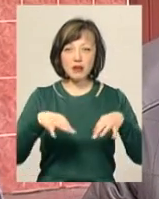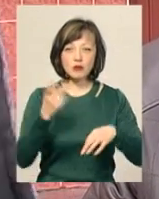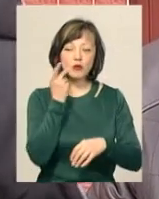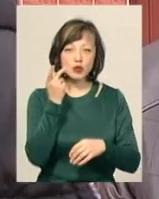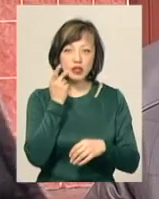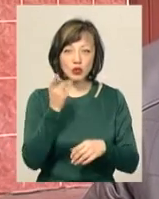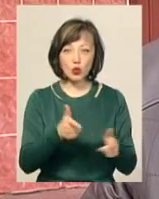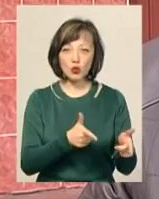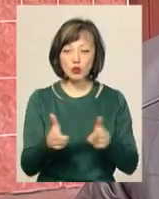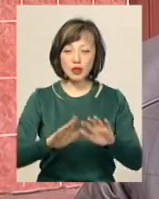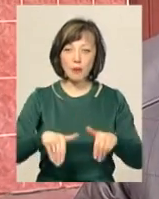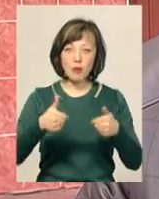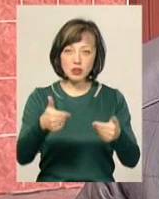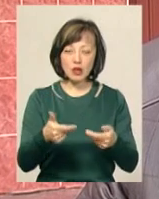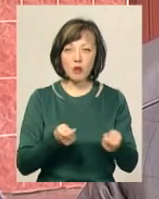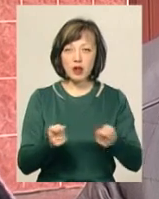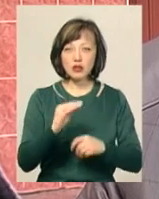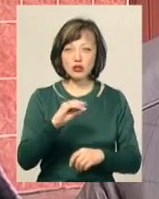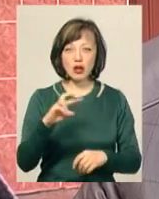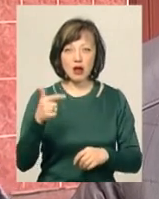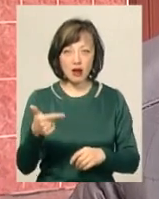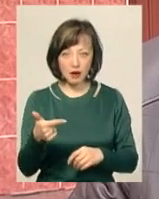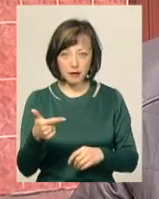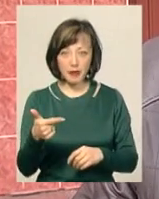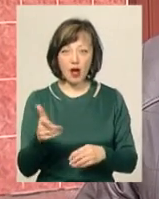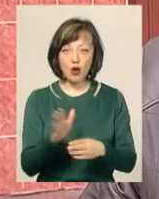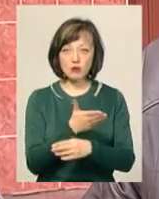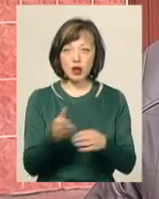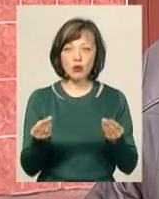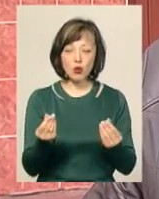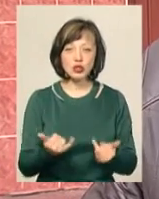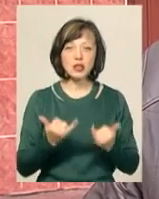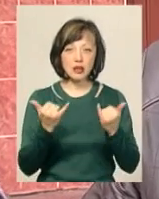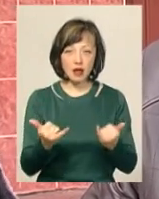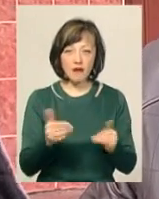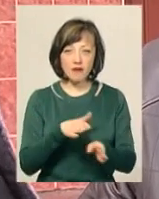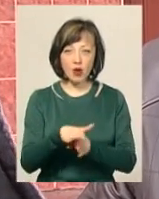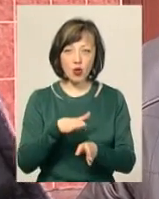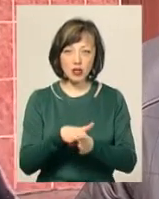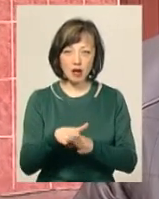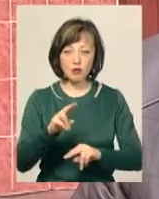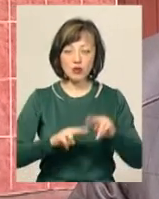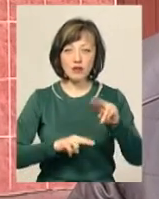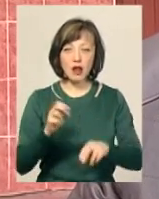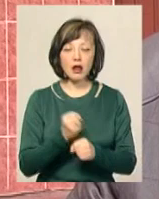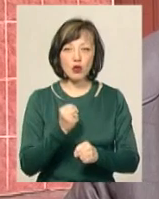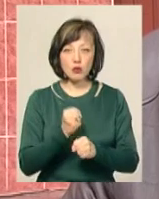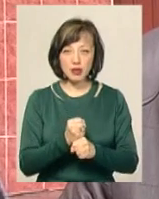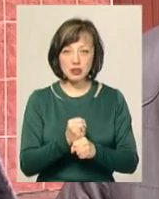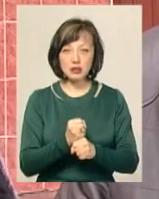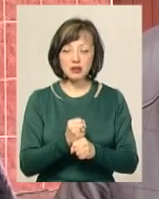готується пропозицією на управлінні житлово-коммунального господарства, як розпорядника коштів для виконання будівельних робіт,